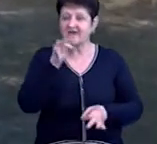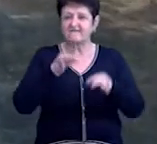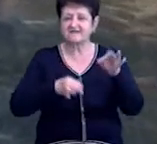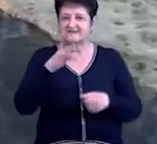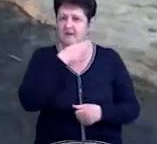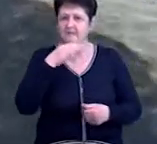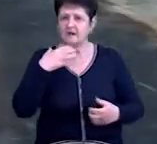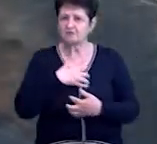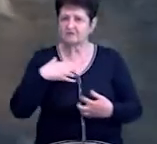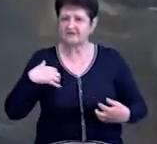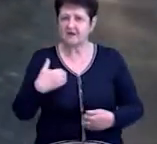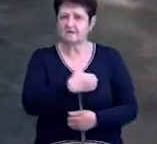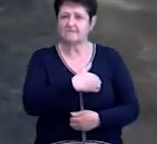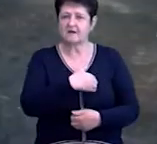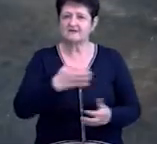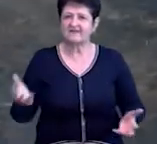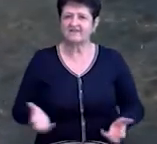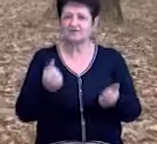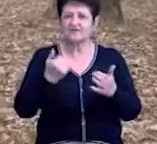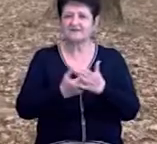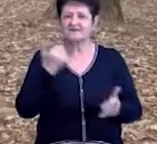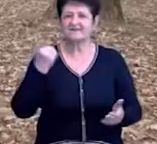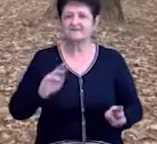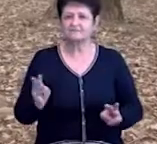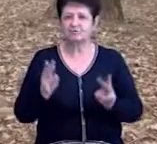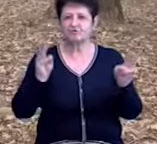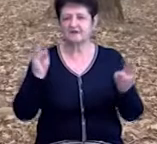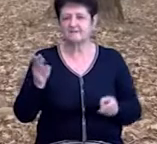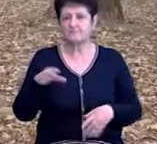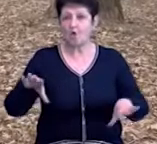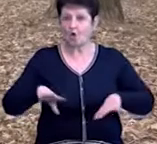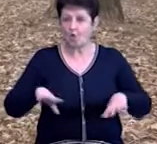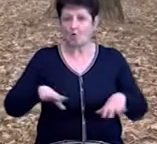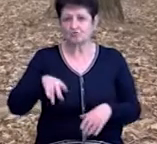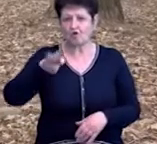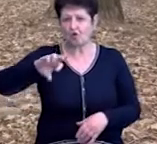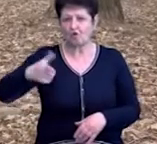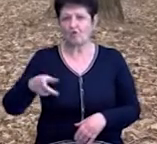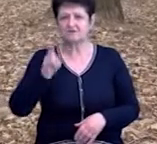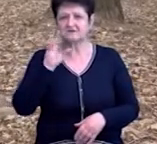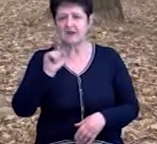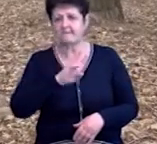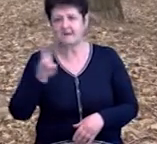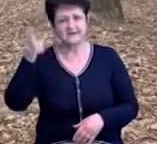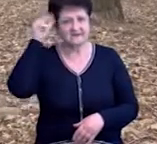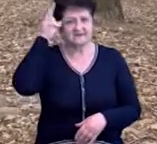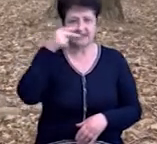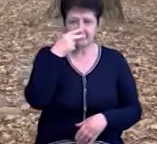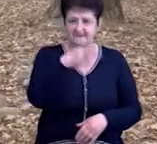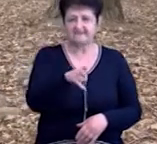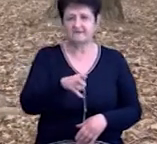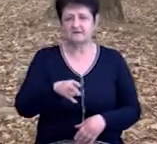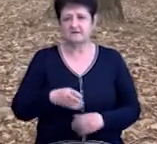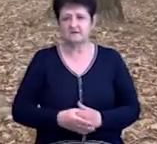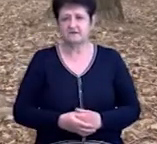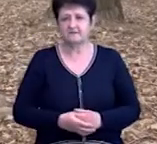багато звірів, що намагаються врятуватися від пожежі. Лошаді Проживальського, лосей, кабанов, зайця, бачили, ведуть,